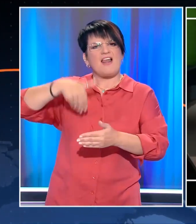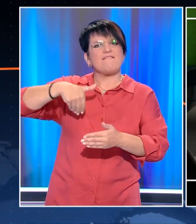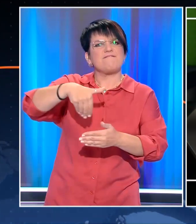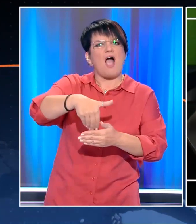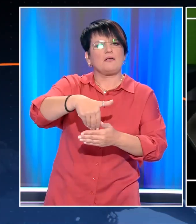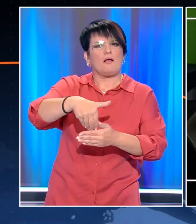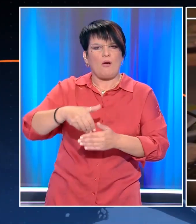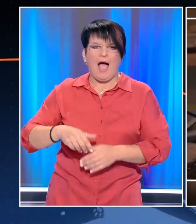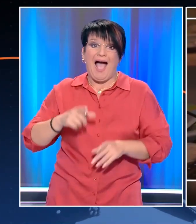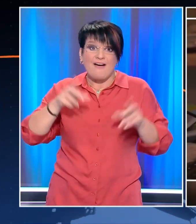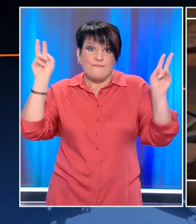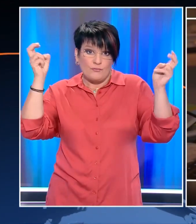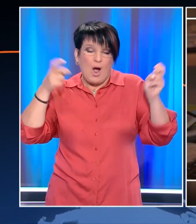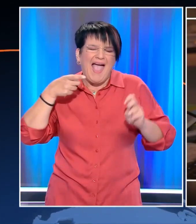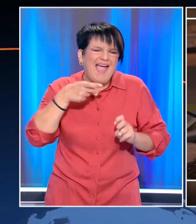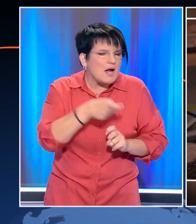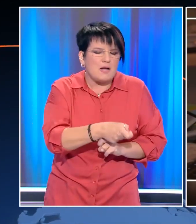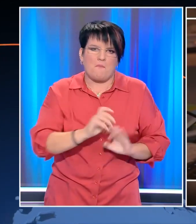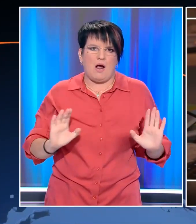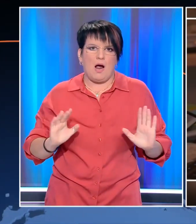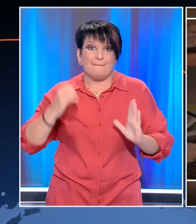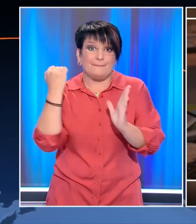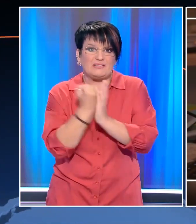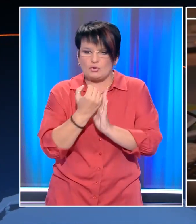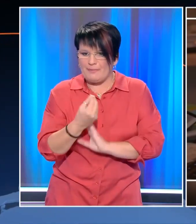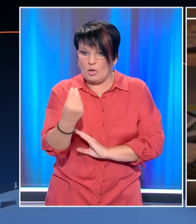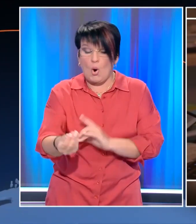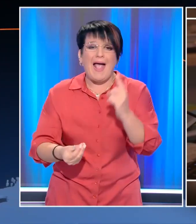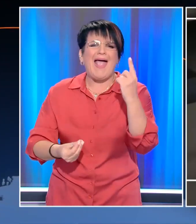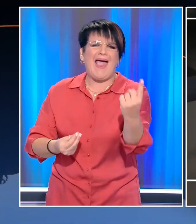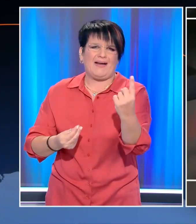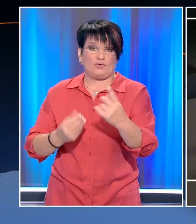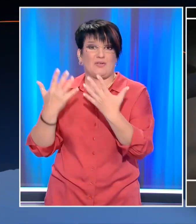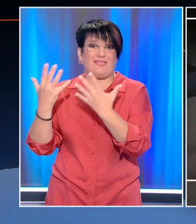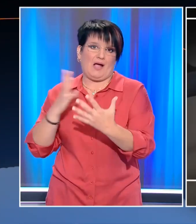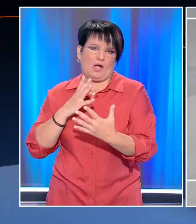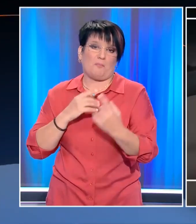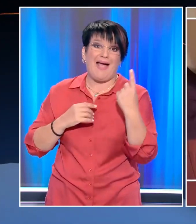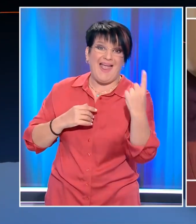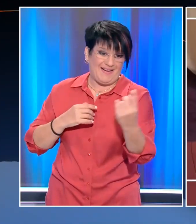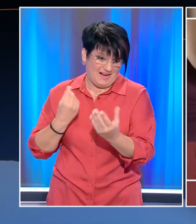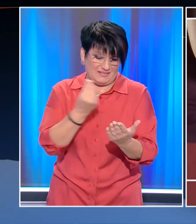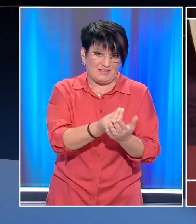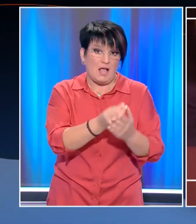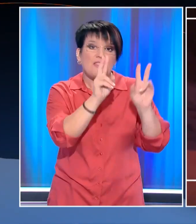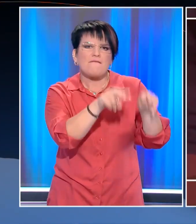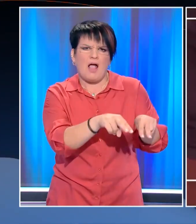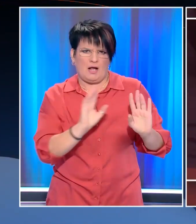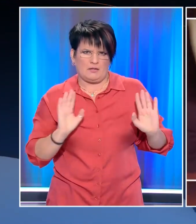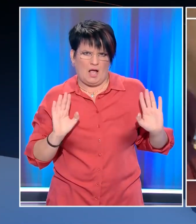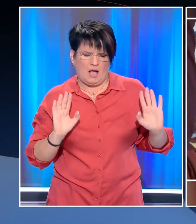στην καρδίτσα είναι έγκλημα. Γιατί ένας από αυτούς που πήρε τα πιστοποιητικά, ένας, δεν σας λέω η δέκα, να ήταν συμπτωματικός,